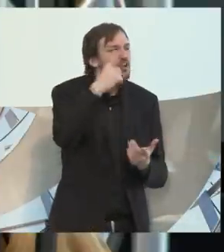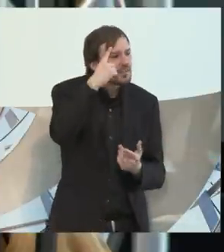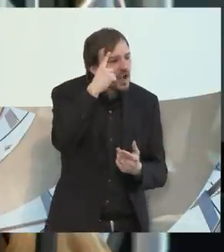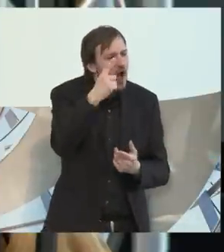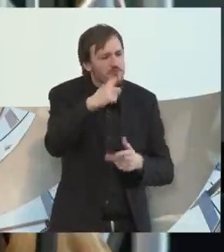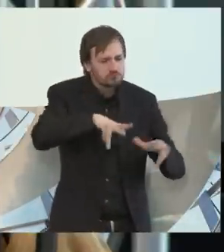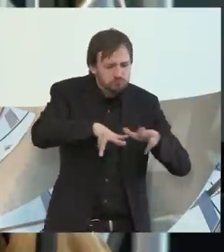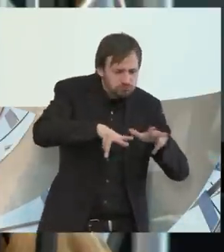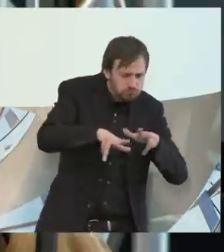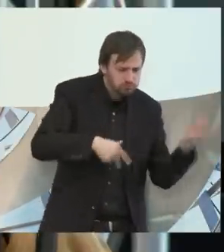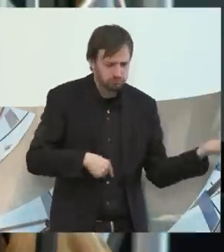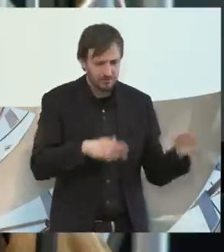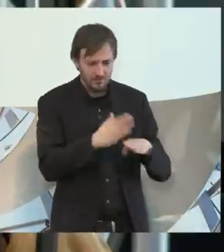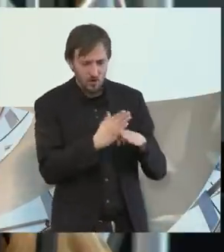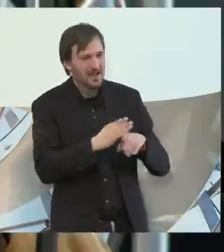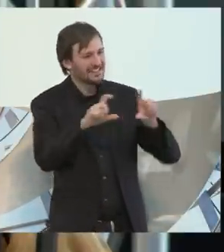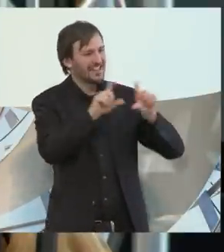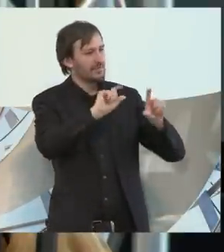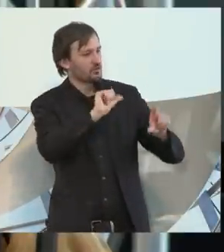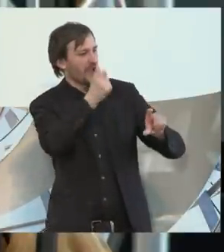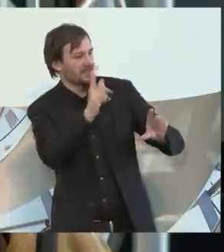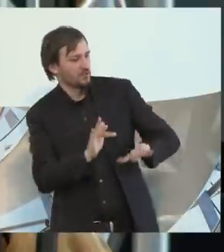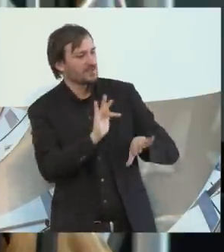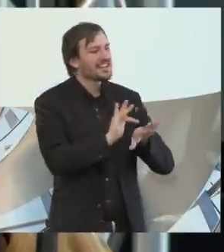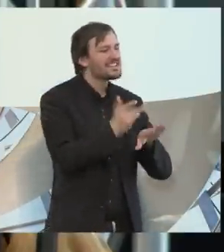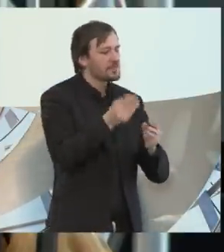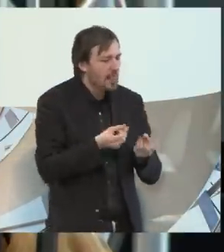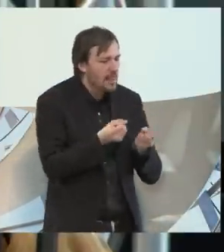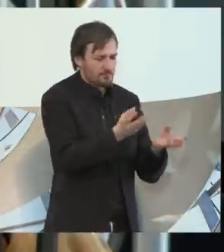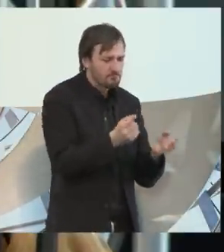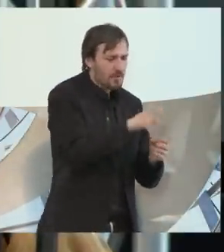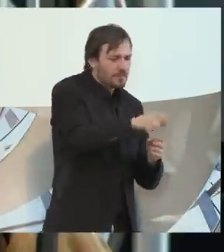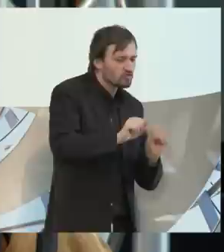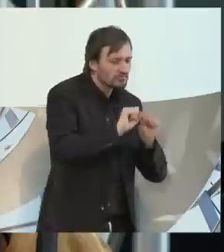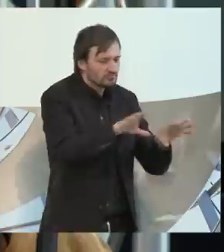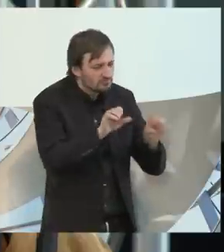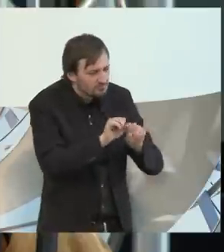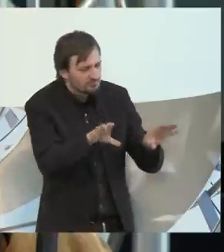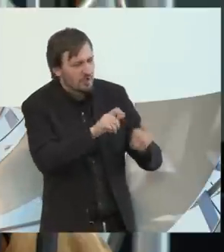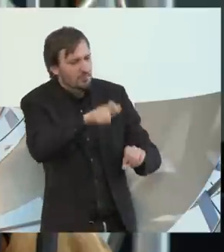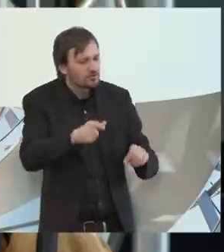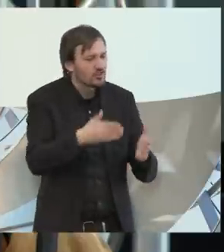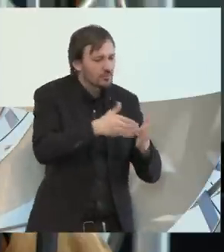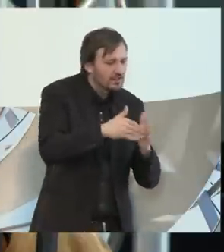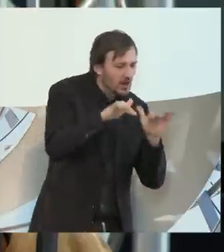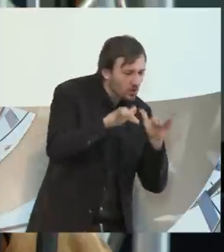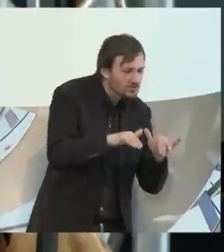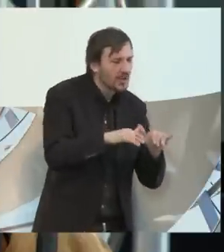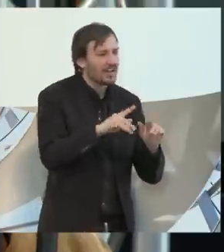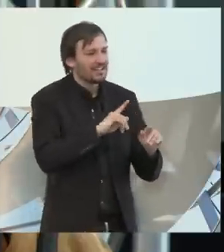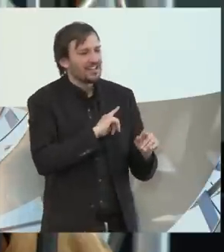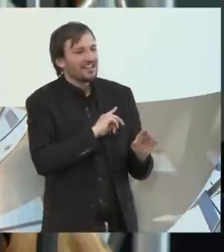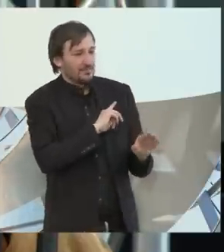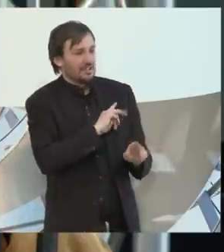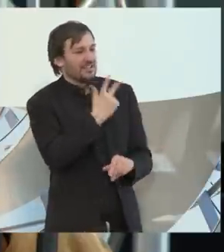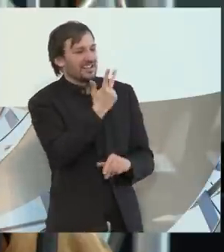spüren, weil einfach die Sensibilisierung dadurch für die Belange von Menschen mit Behinderung in den drei Punkten, die ich damals